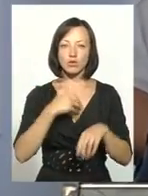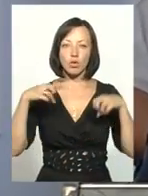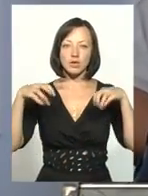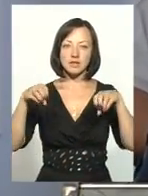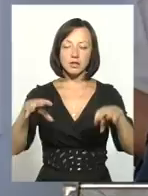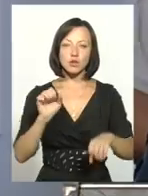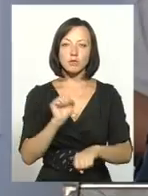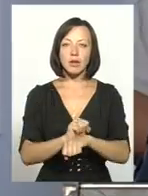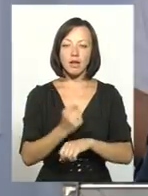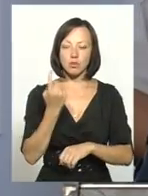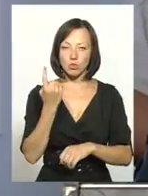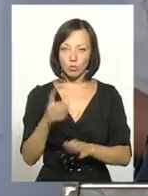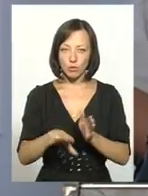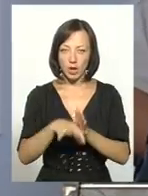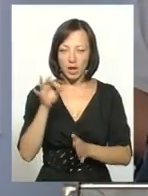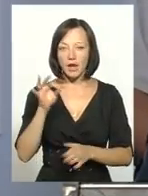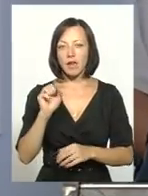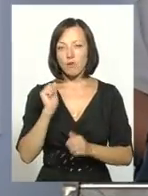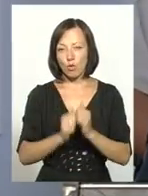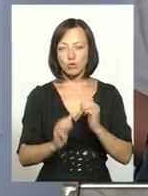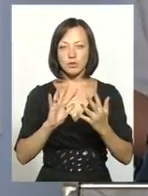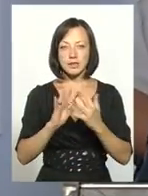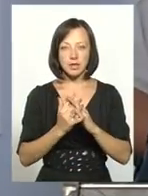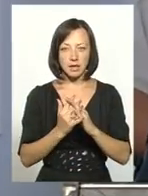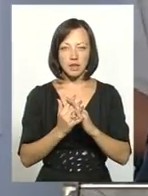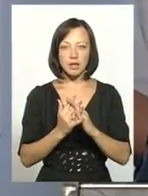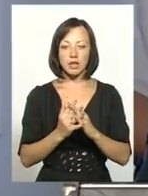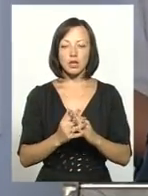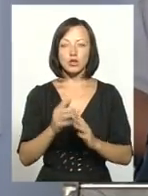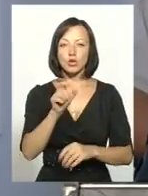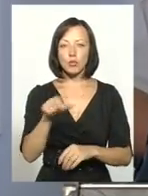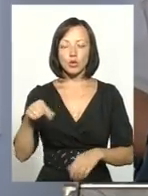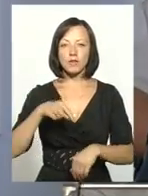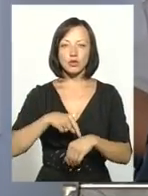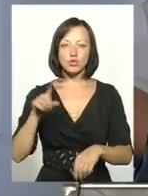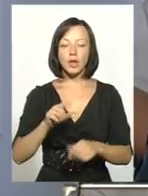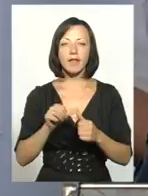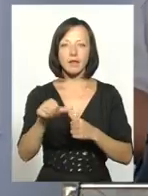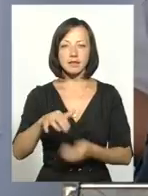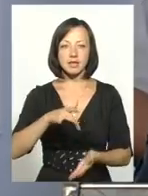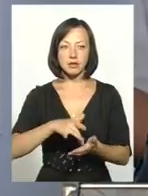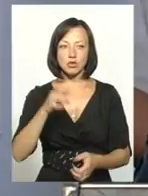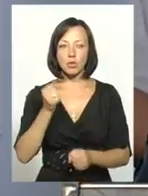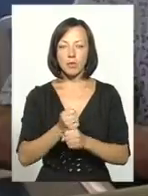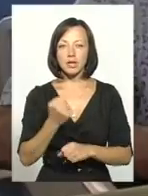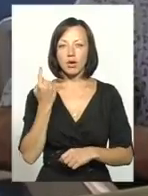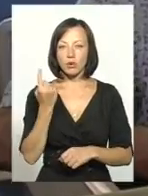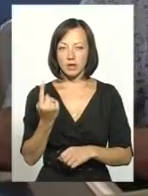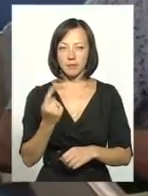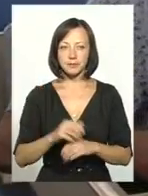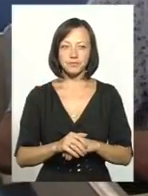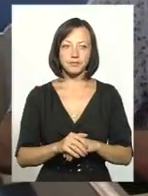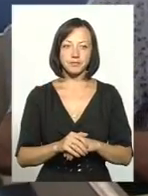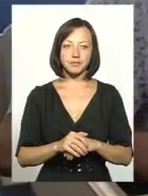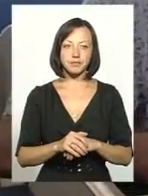зупинялися на чомусь одному. І хоча б в кожному селі, щоб люди почули, що таке децентралізація, зробити щось одне. І звем